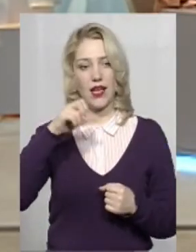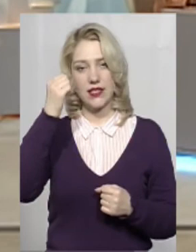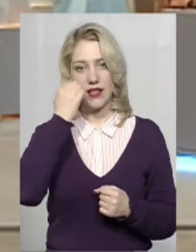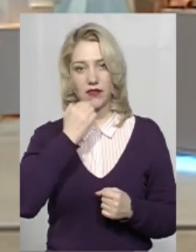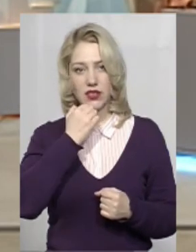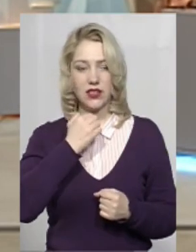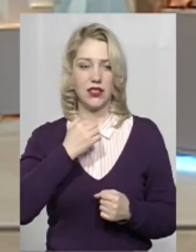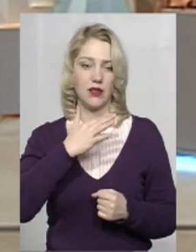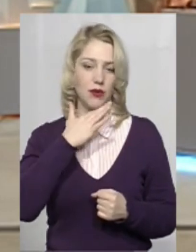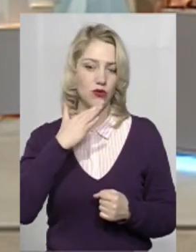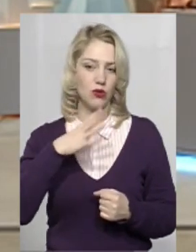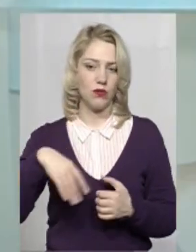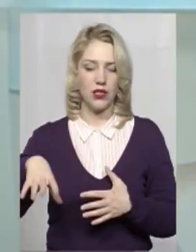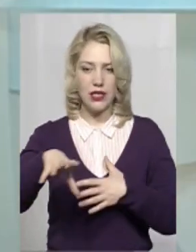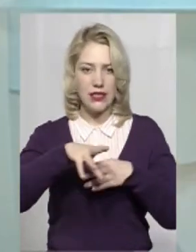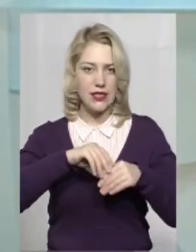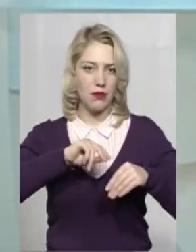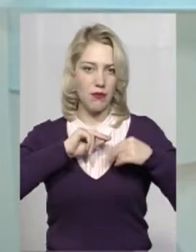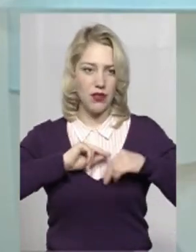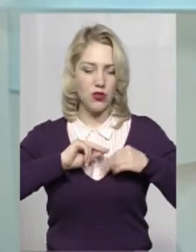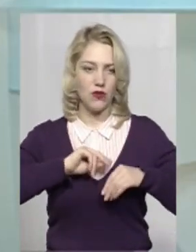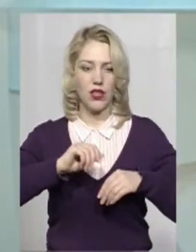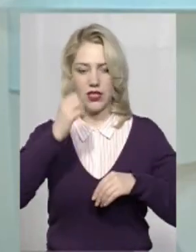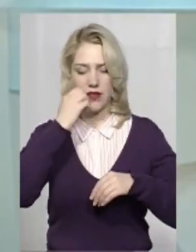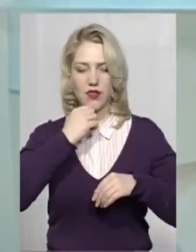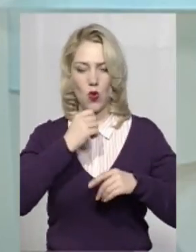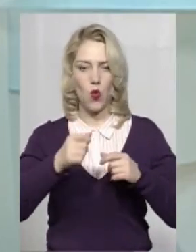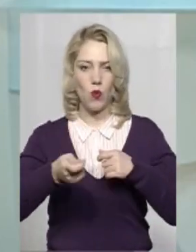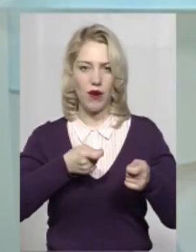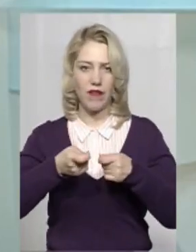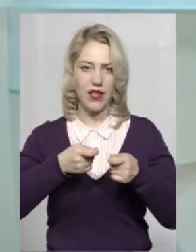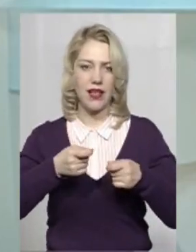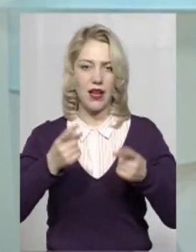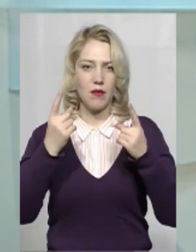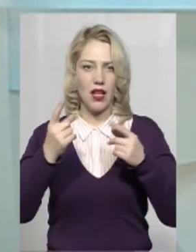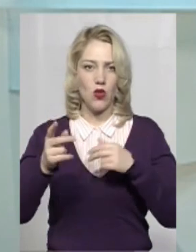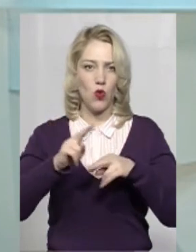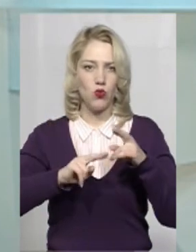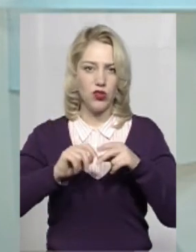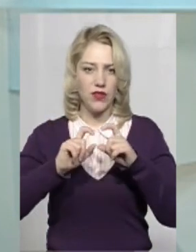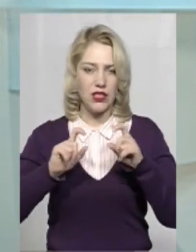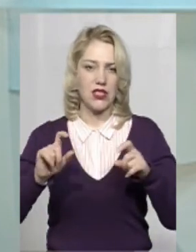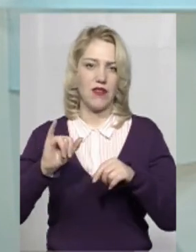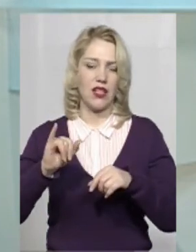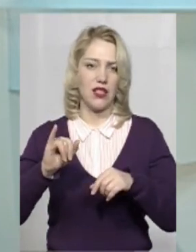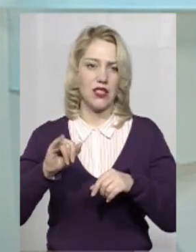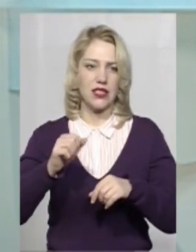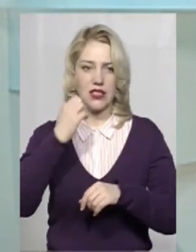багатьом ми спрацювали, завдяки нашому правиліні капітальному будівництві і завдяки і